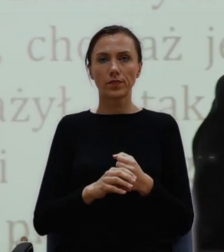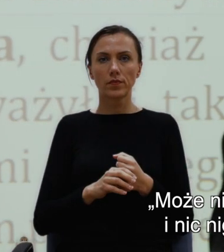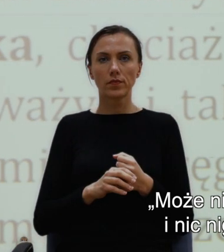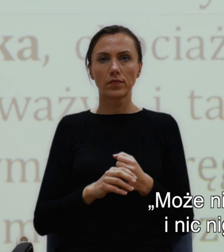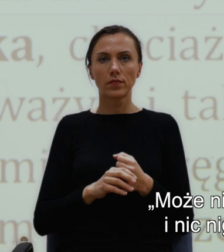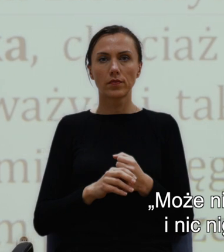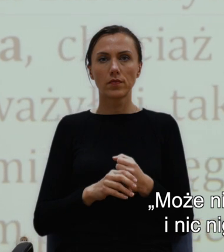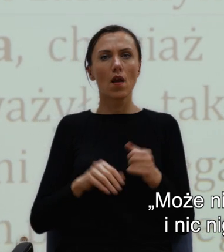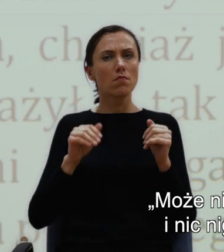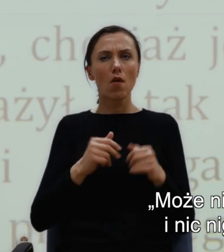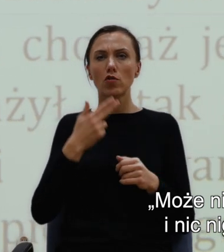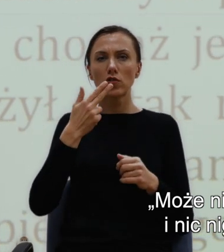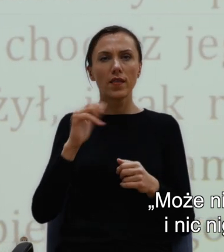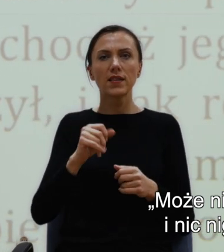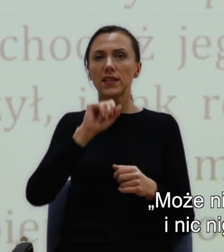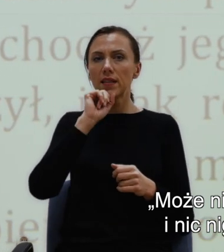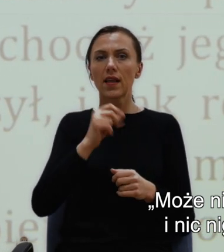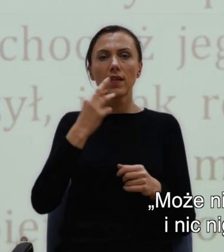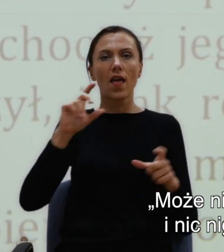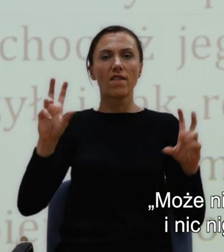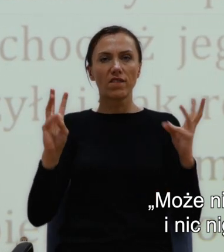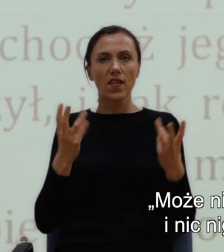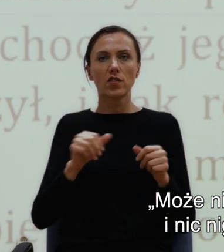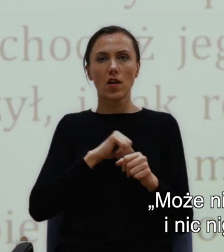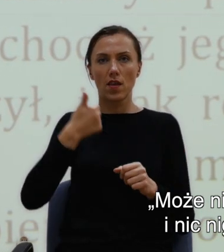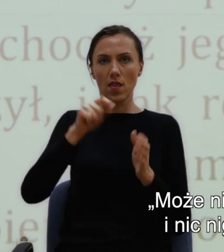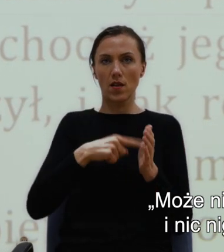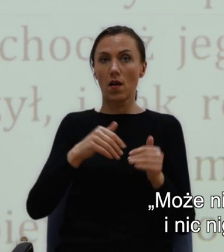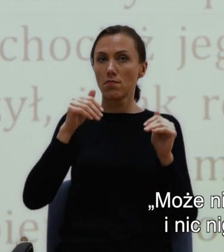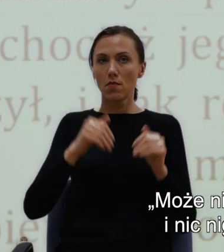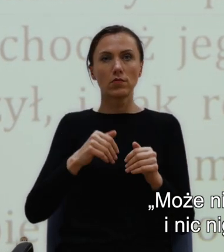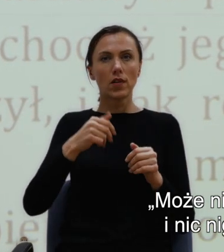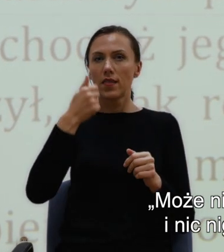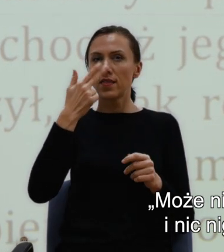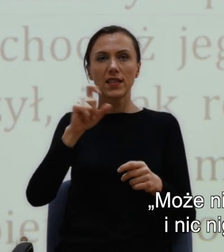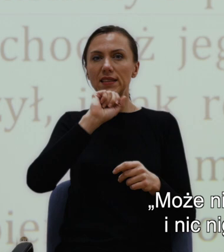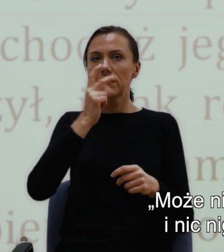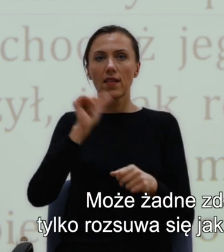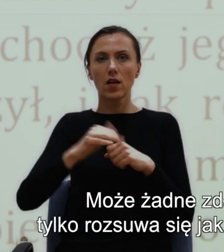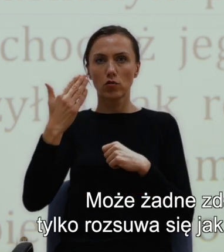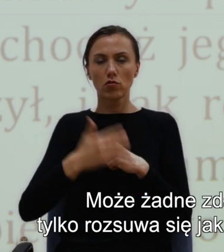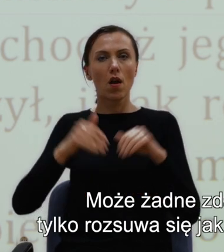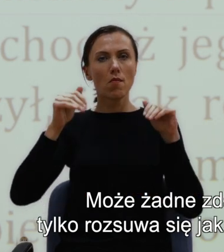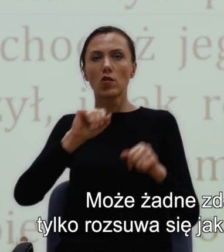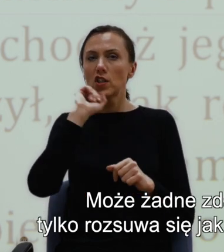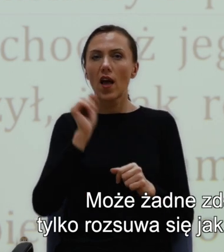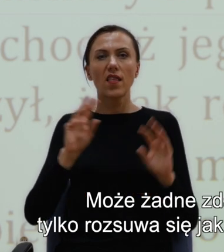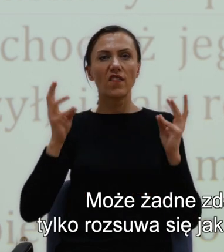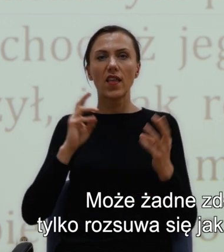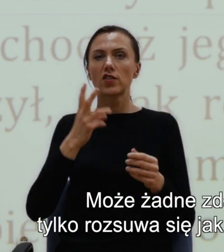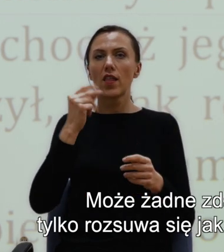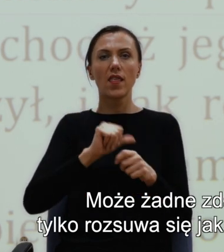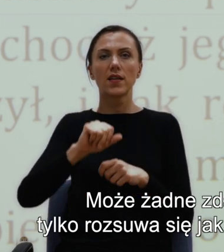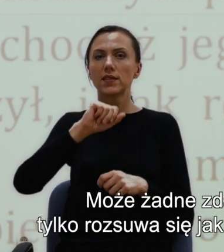Może nic nigdy nie zdarza się tylko jeden raz i nic nigdy nie jest ostatecznie skończone. Może żadne zdarzenie nie jest nigdy